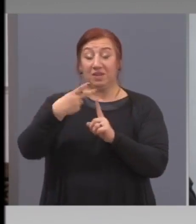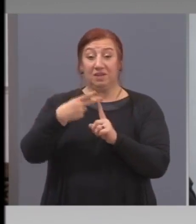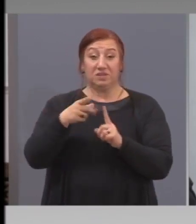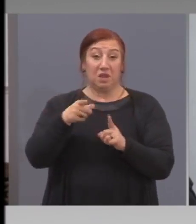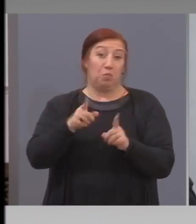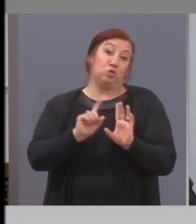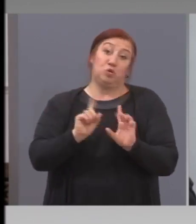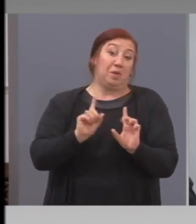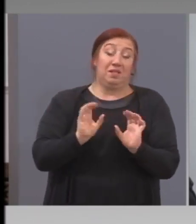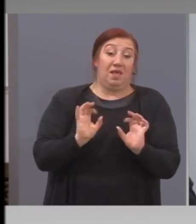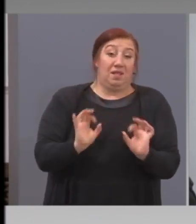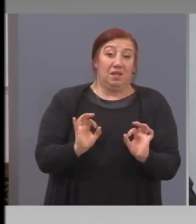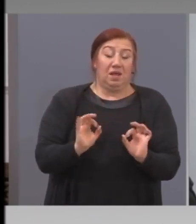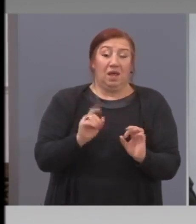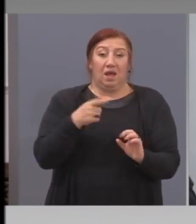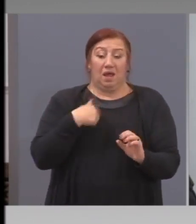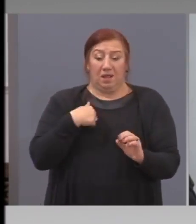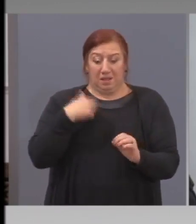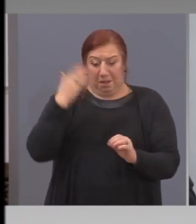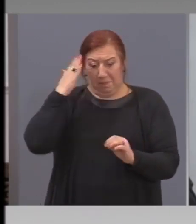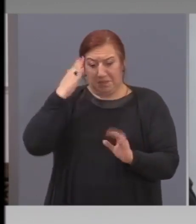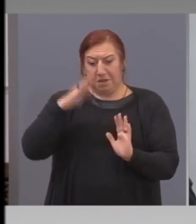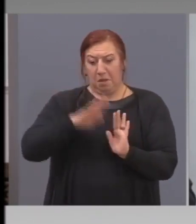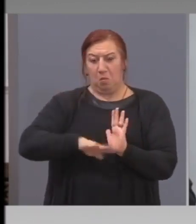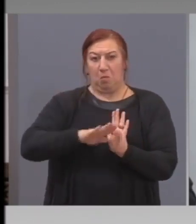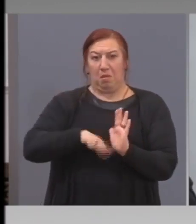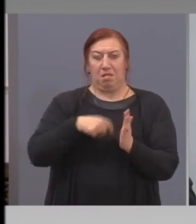в пъти повече от на министрите и на премьера.